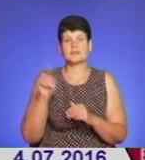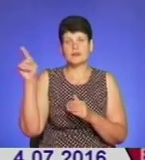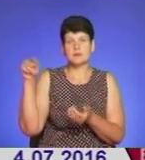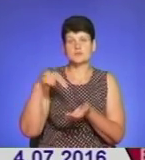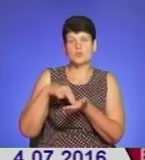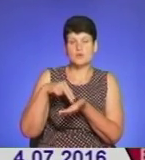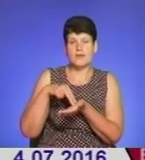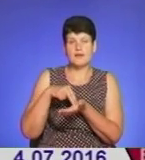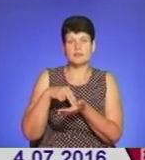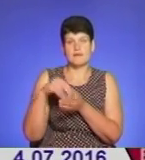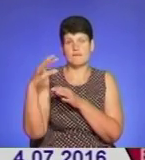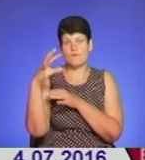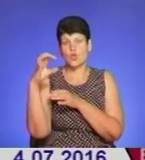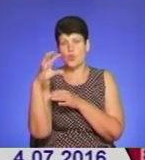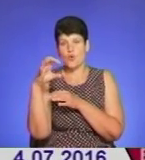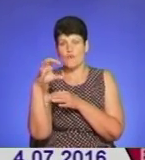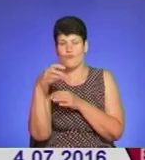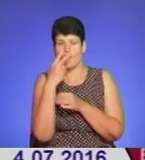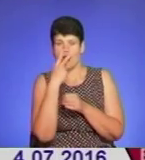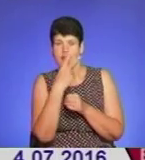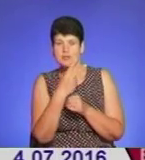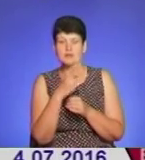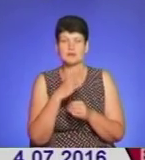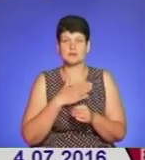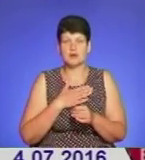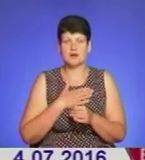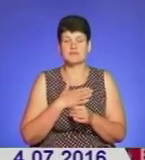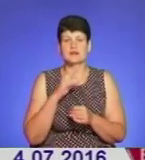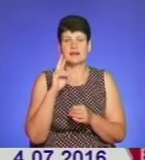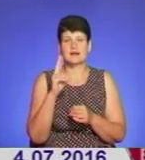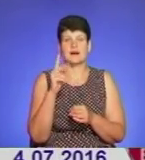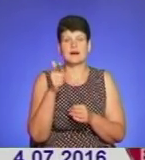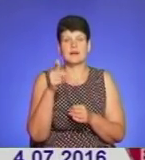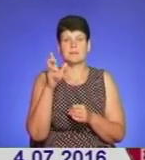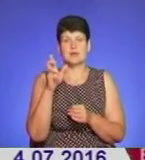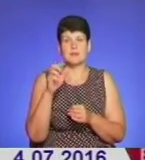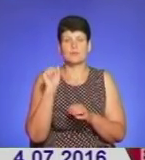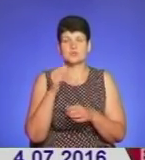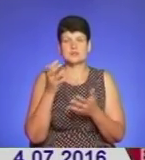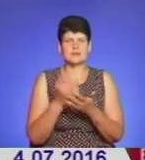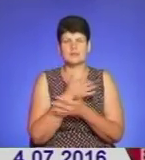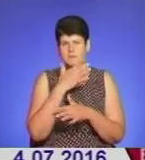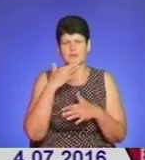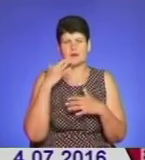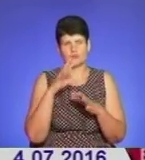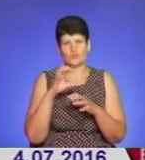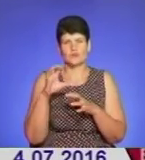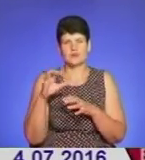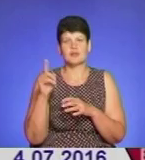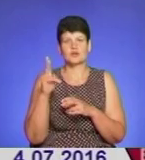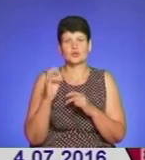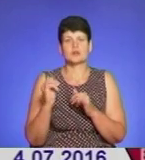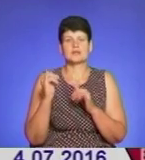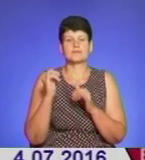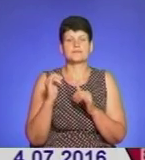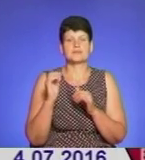стояли, ну, і фотографували нас. Так що в архівах КГБ можна знайти ще багато фотографій тих, хто насипав цю